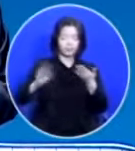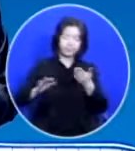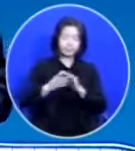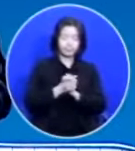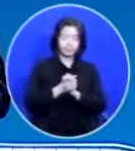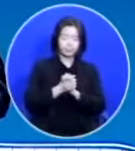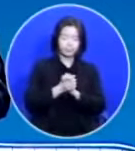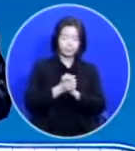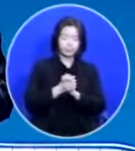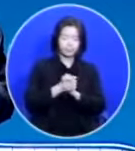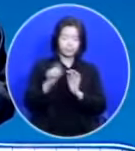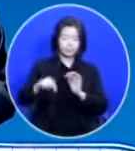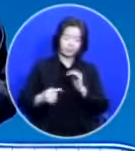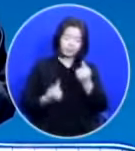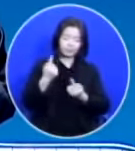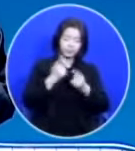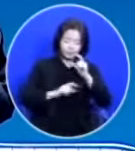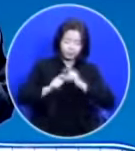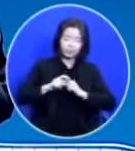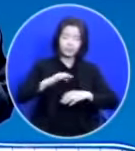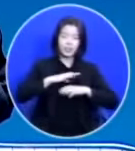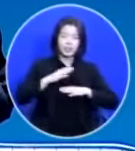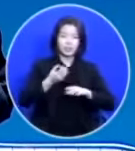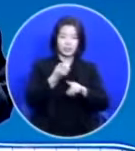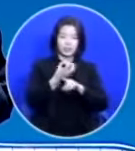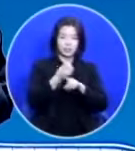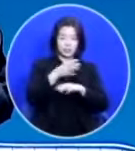이것보다 더 놀라운 보배가 있나요?